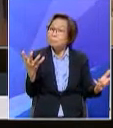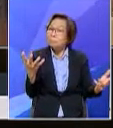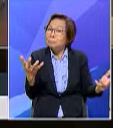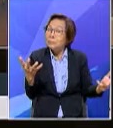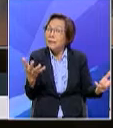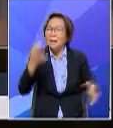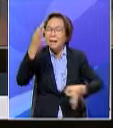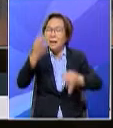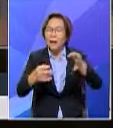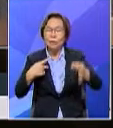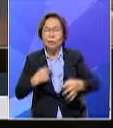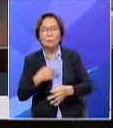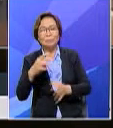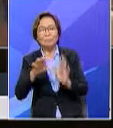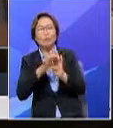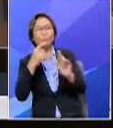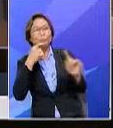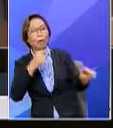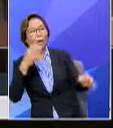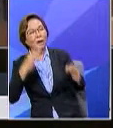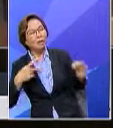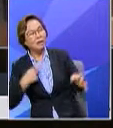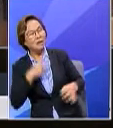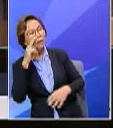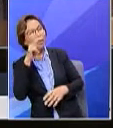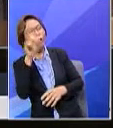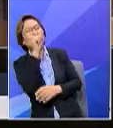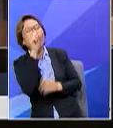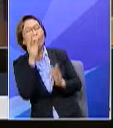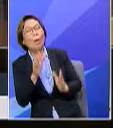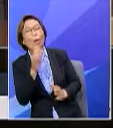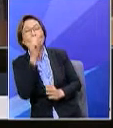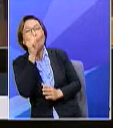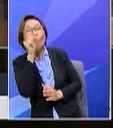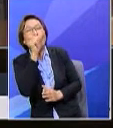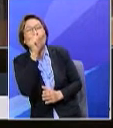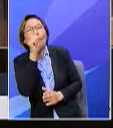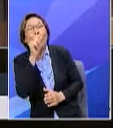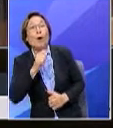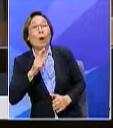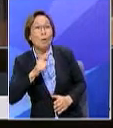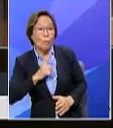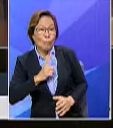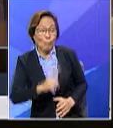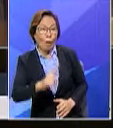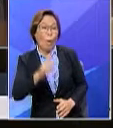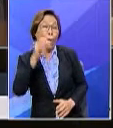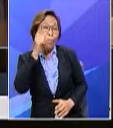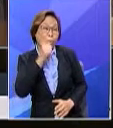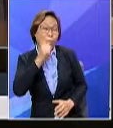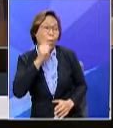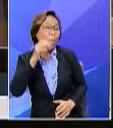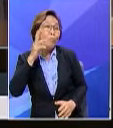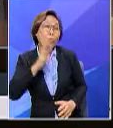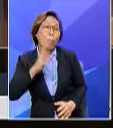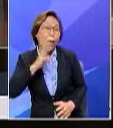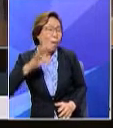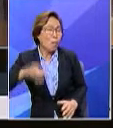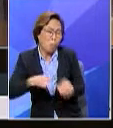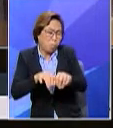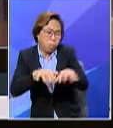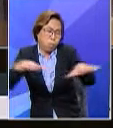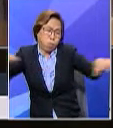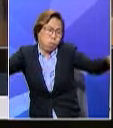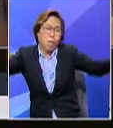kalau kita tengok penasyid penasyid khususnya nasyid kalangan wanita ini mungkin belum berluasa